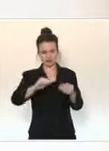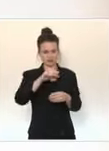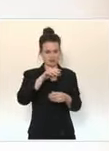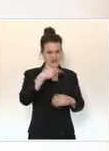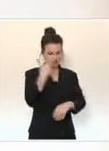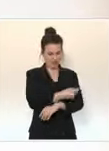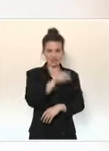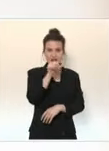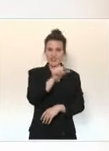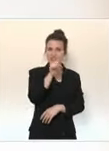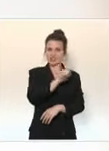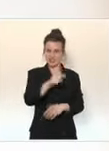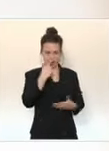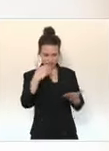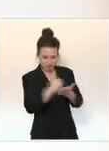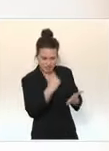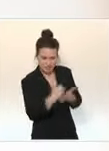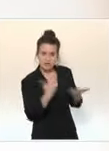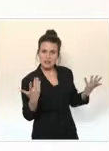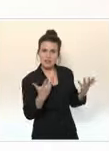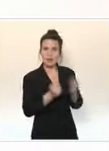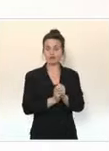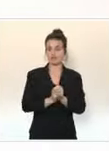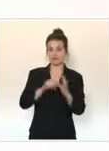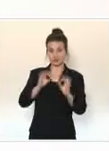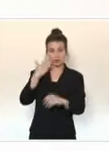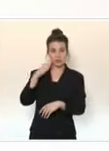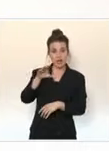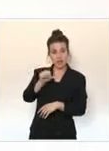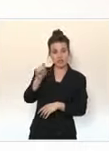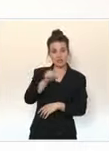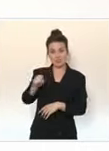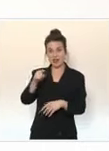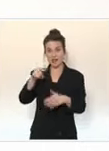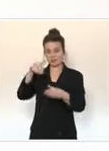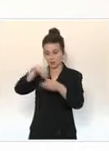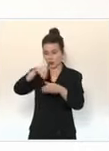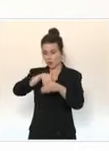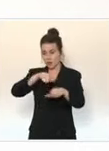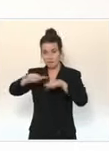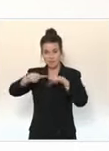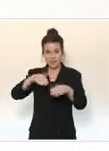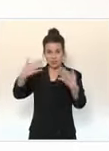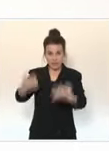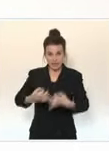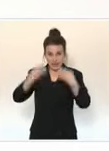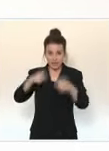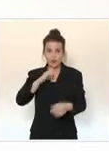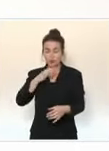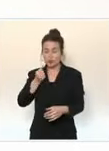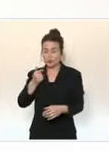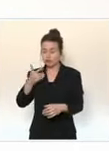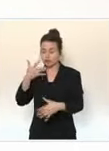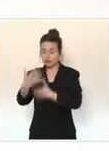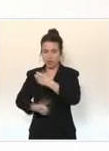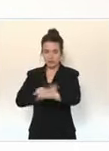AstraZeneca, c'est un vaccin à l'action on ne peut plus classique en matière de vaccination en cours depuis des décennies dans plein de maladies. C